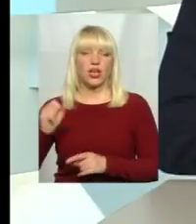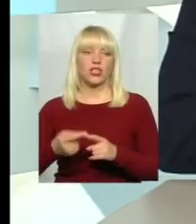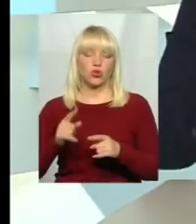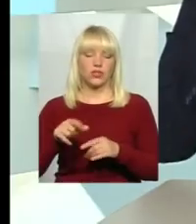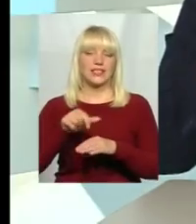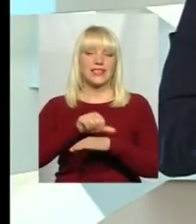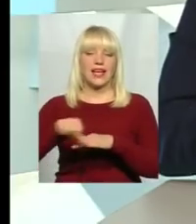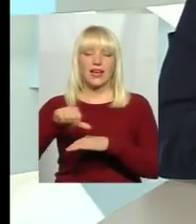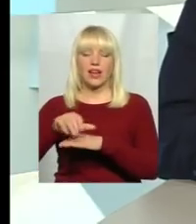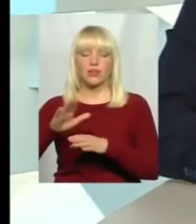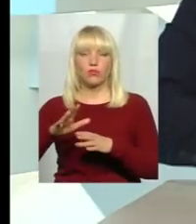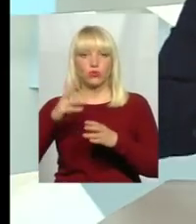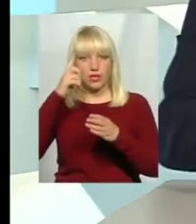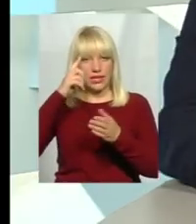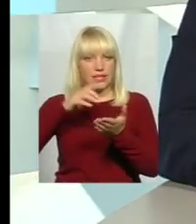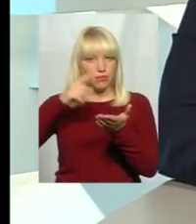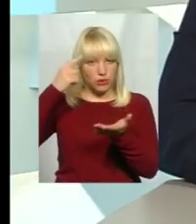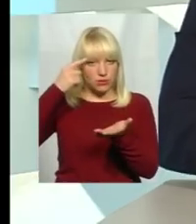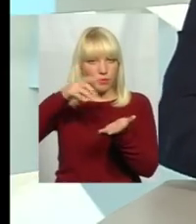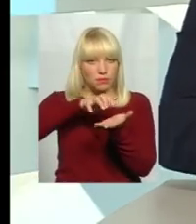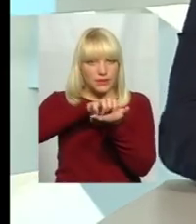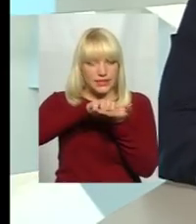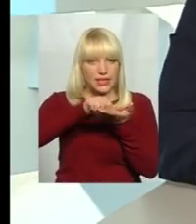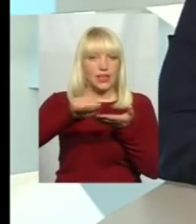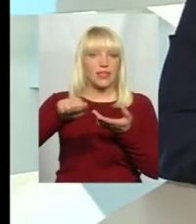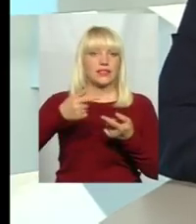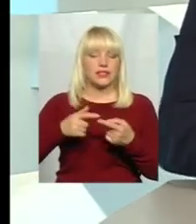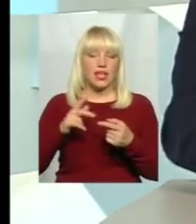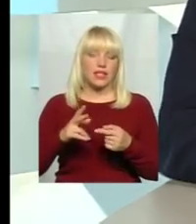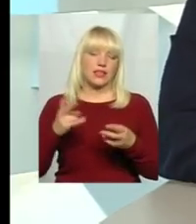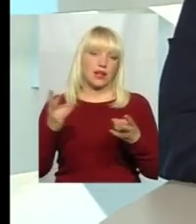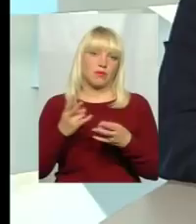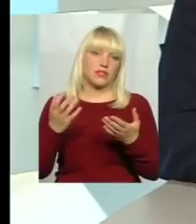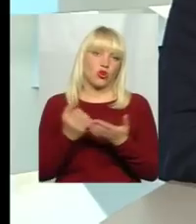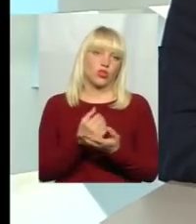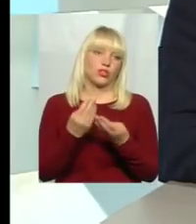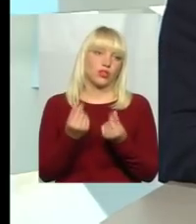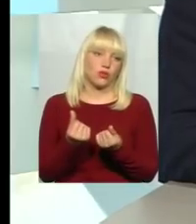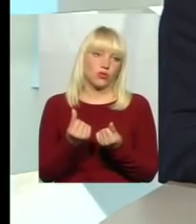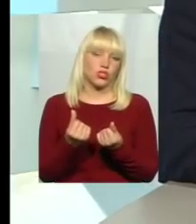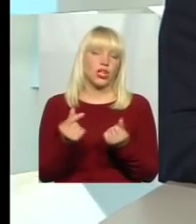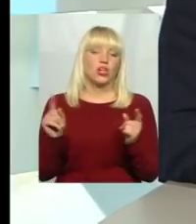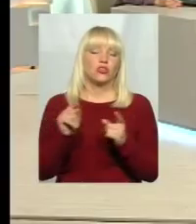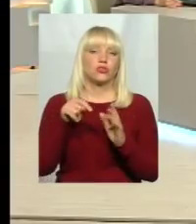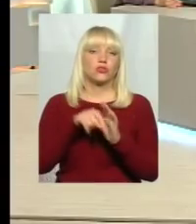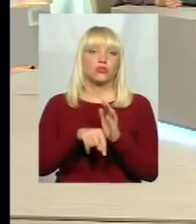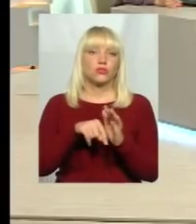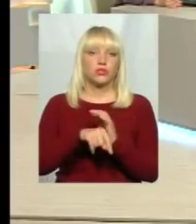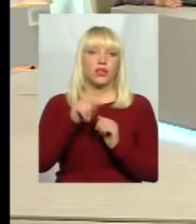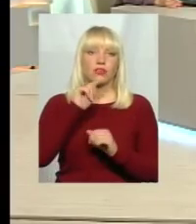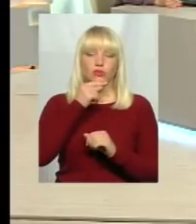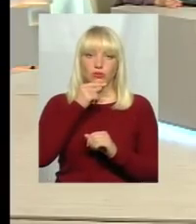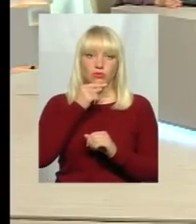стиратись. На першому етапі підсвідомо, а далі, звісно, треба знаходити кошти. Що стосується економічного аспекту,